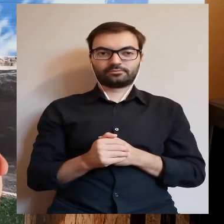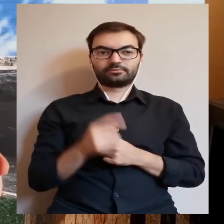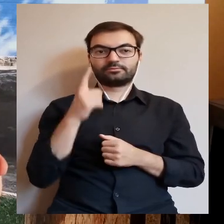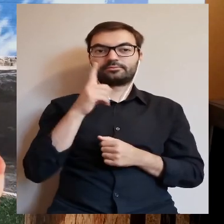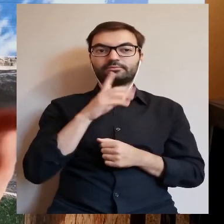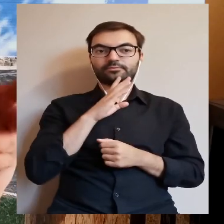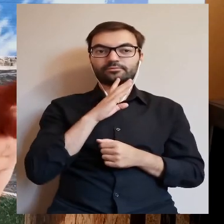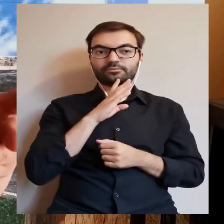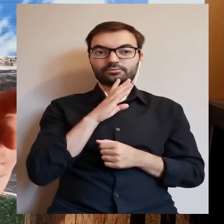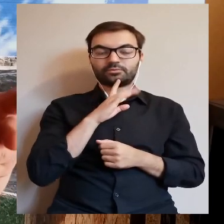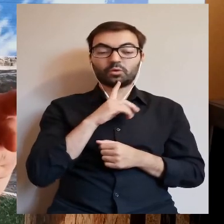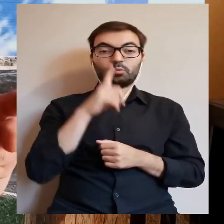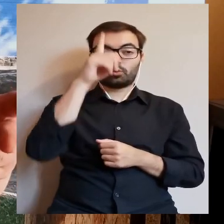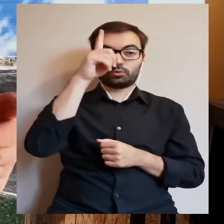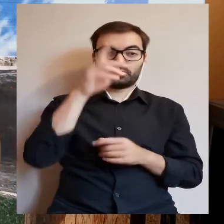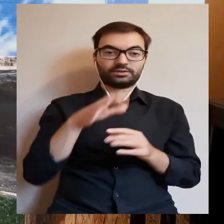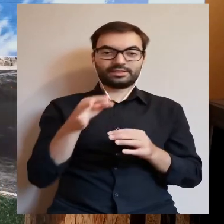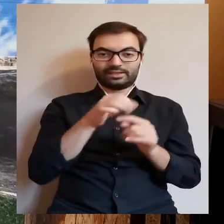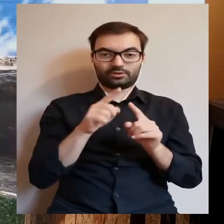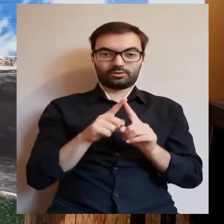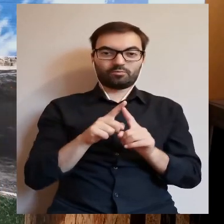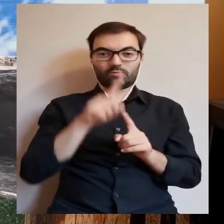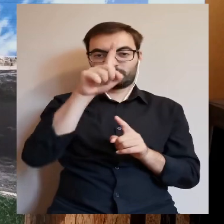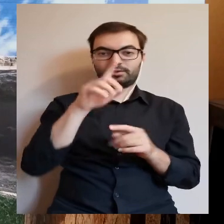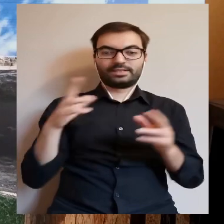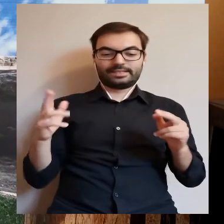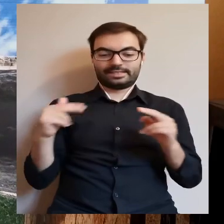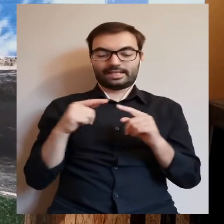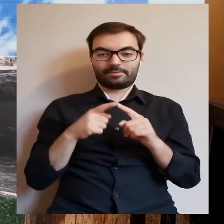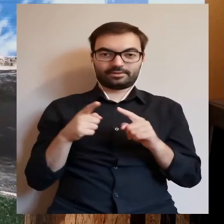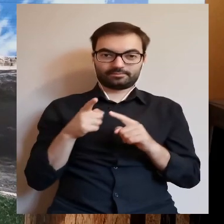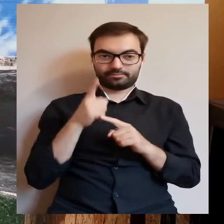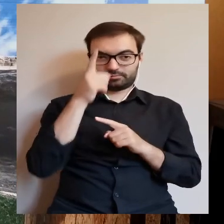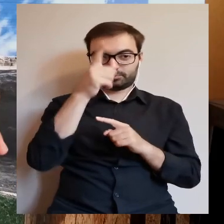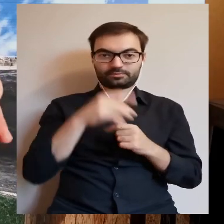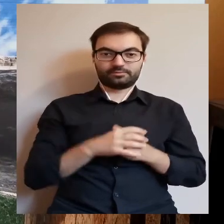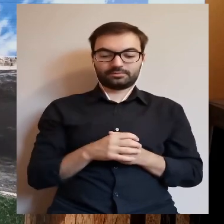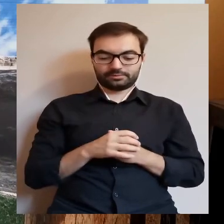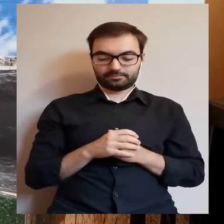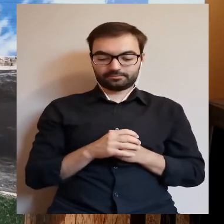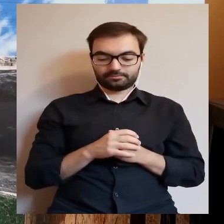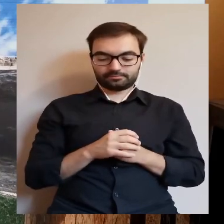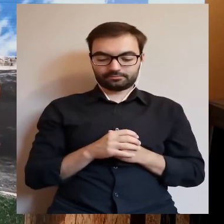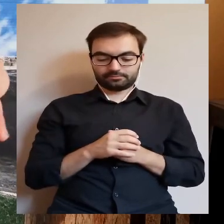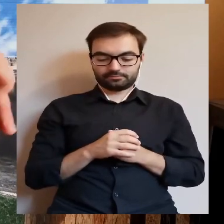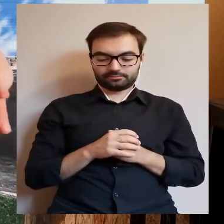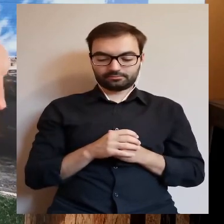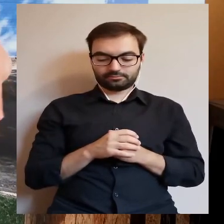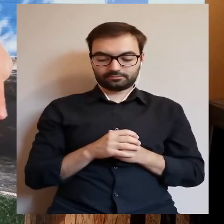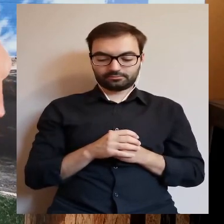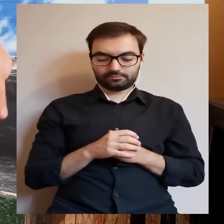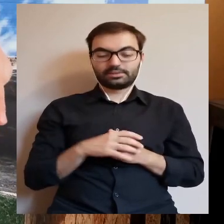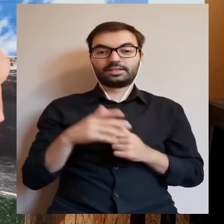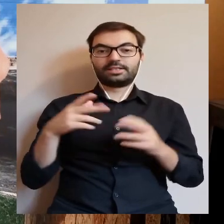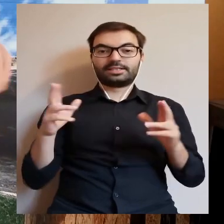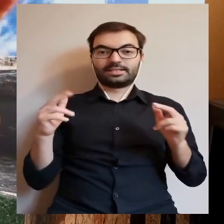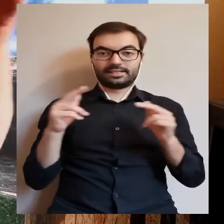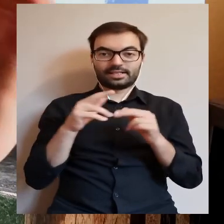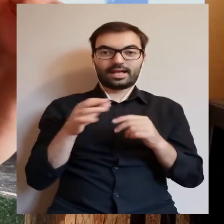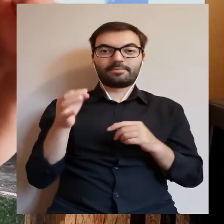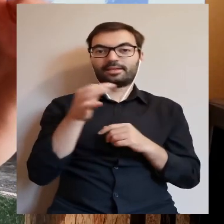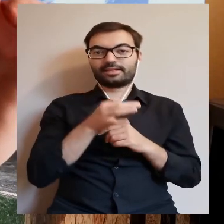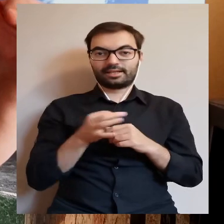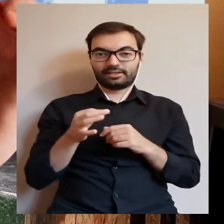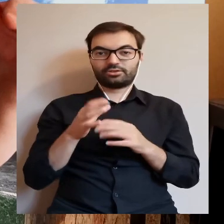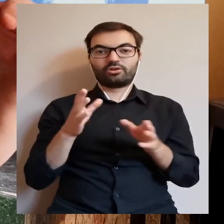Natomiast na północ od jeziora Kocioł, jak Państwo będą szli sobie od zamku, proszę bardzo, zamek, jezioro Kocioł.